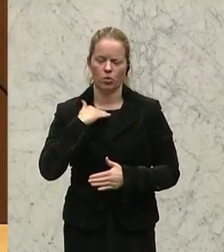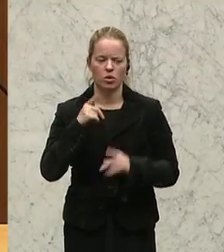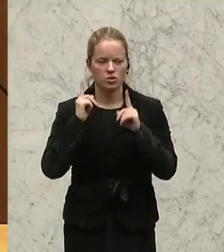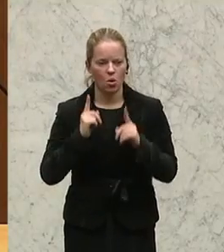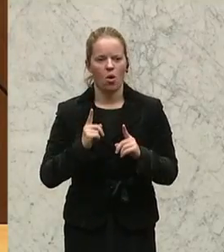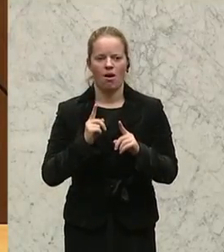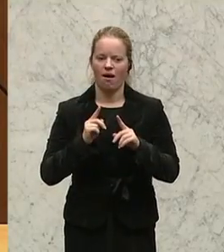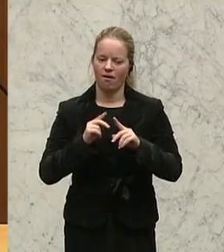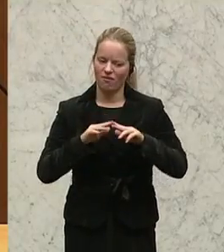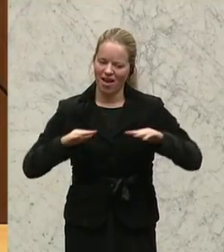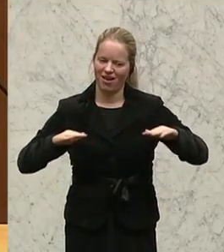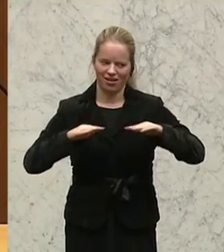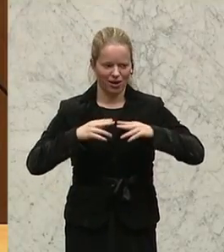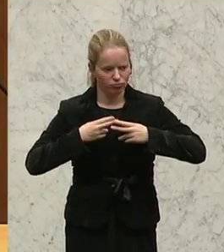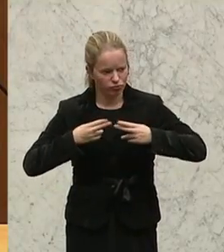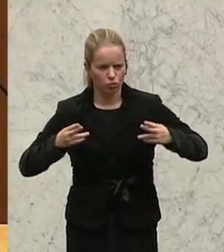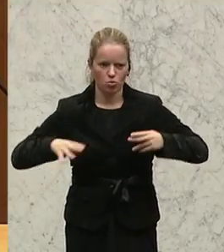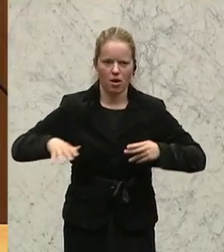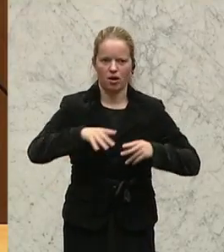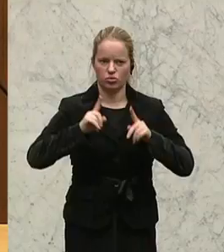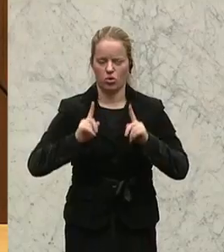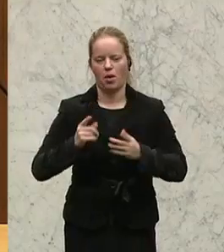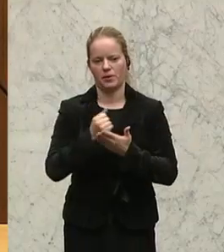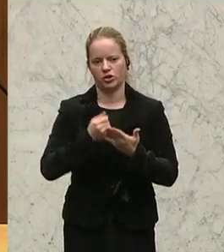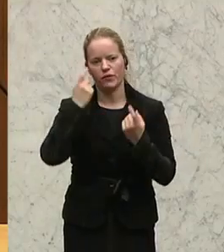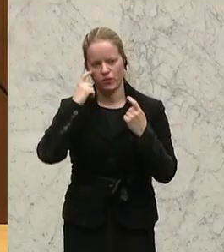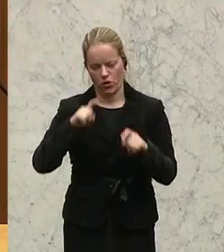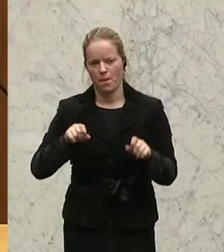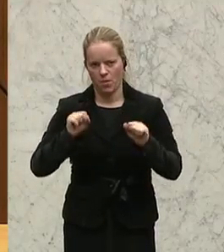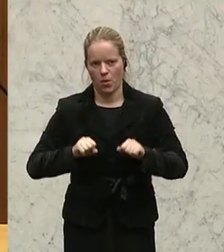medizinische Versorgung auch weiterhin zu gewährleisten. Danke.